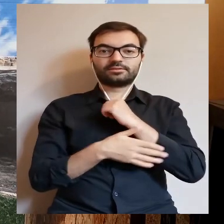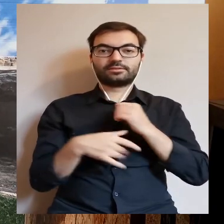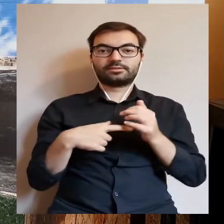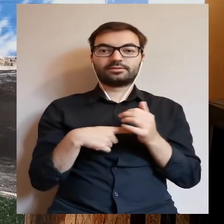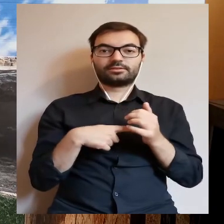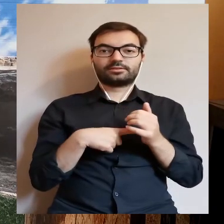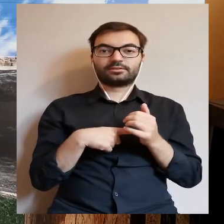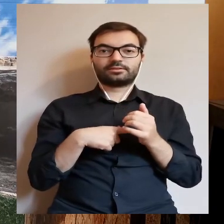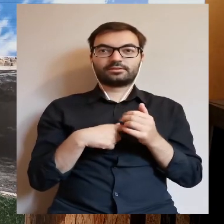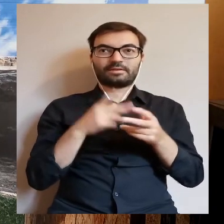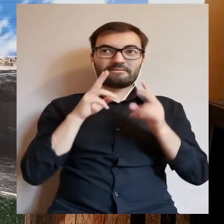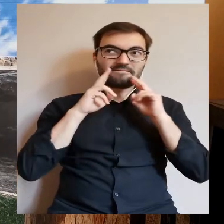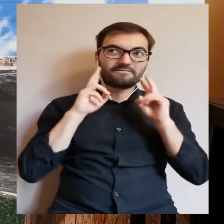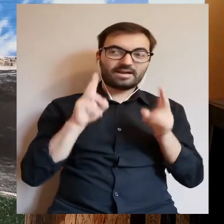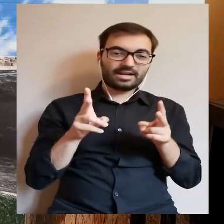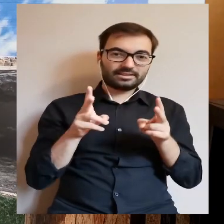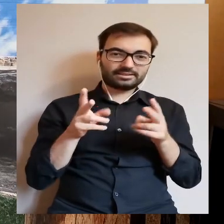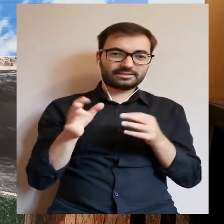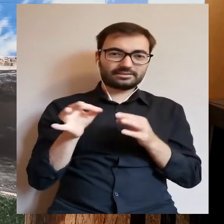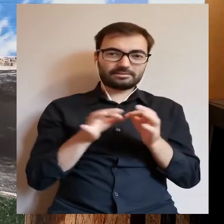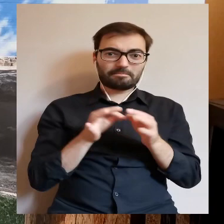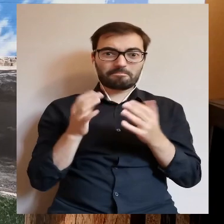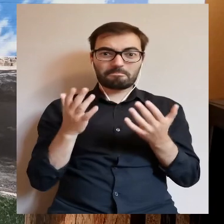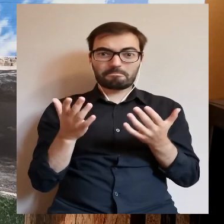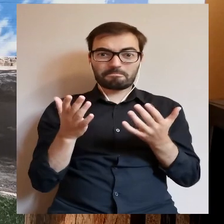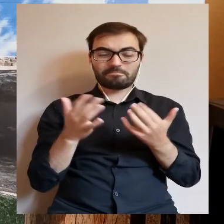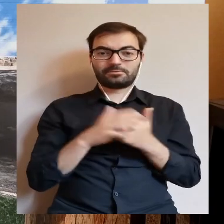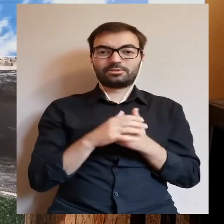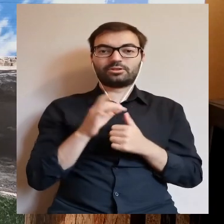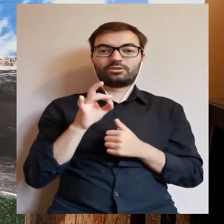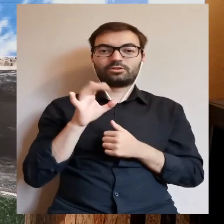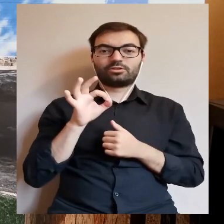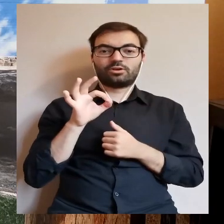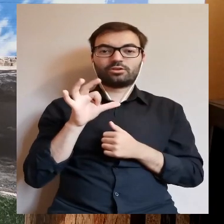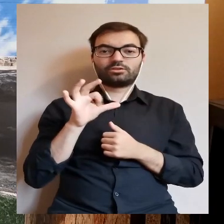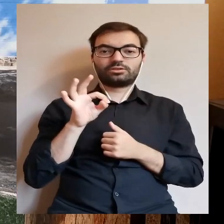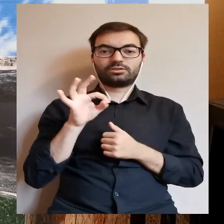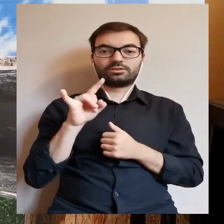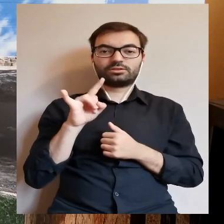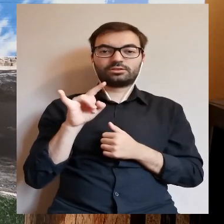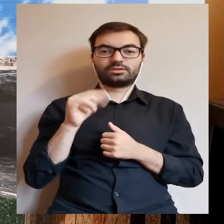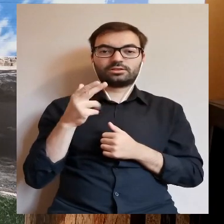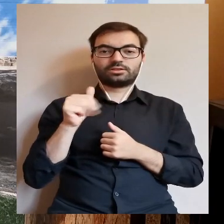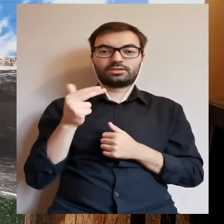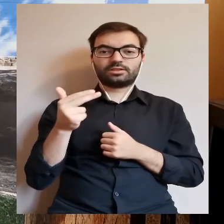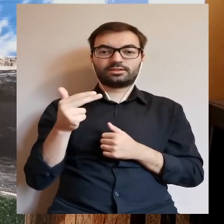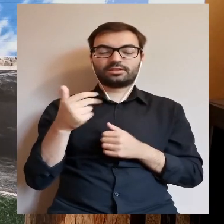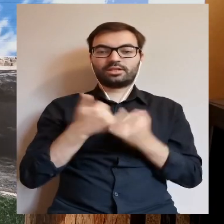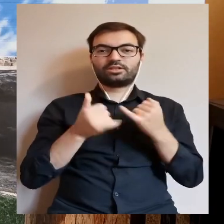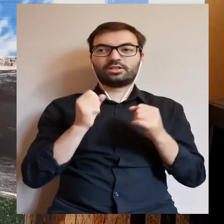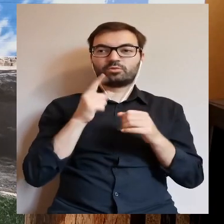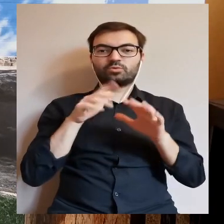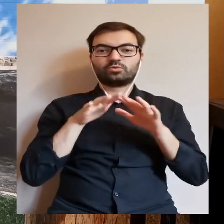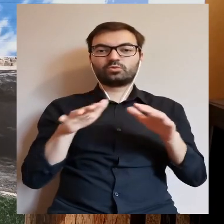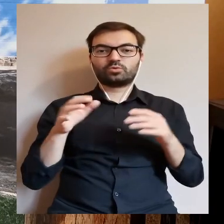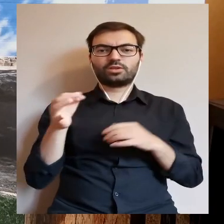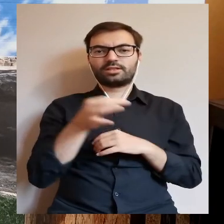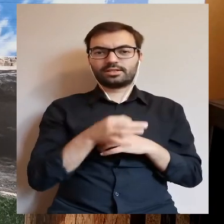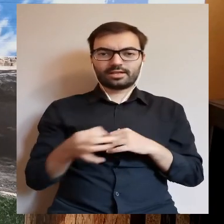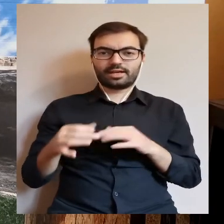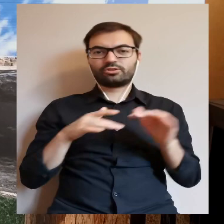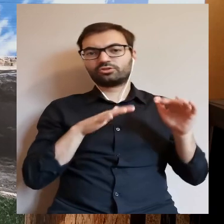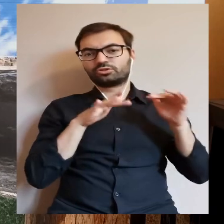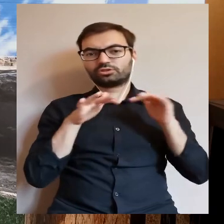pewnych faktach historycznych, bo Gostynin, skoro tyle jest na tym terenie jezior i jeszcze